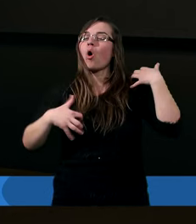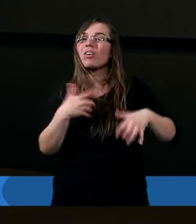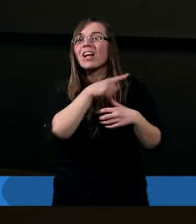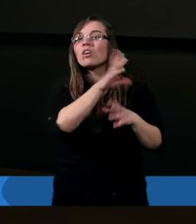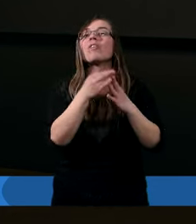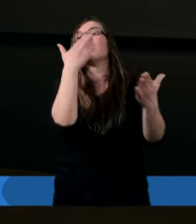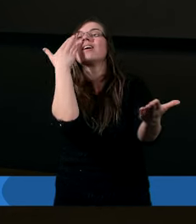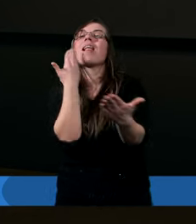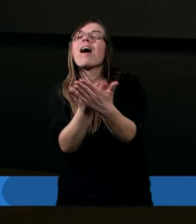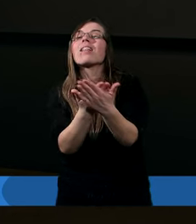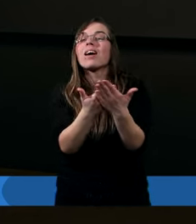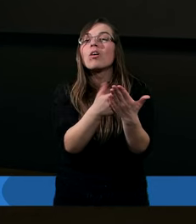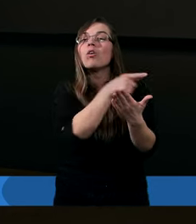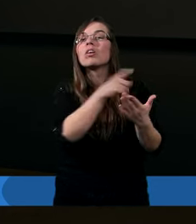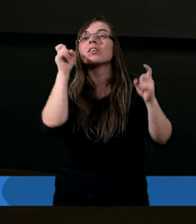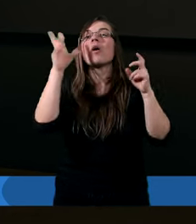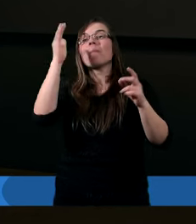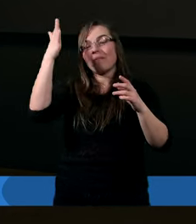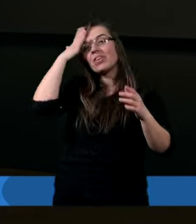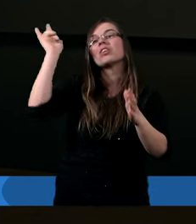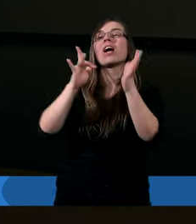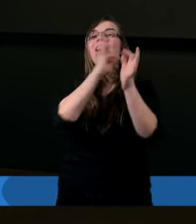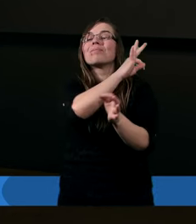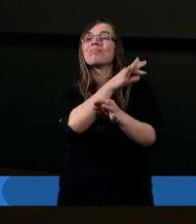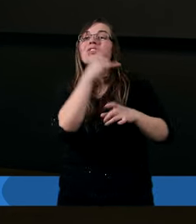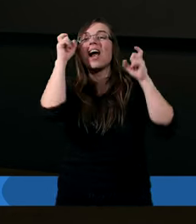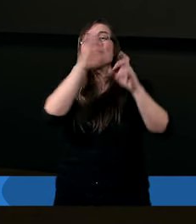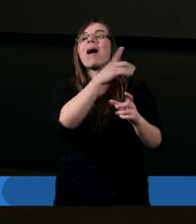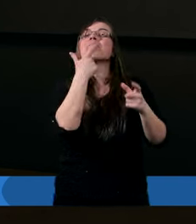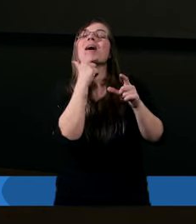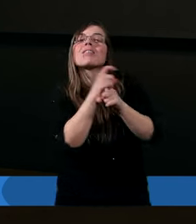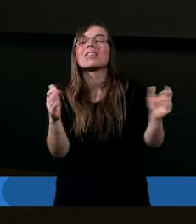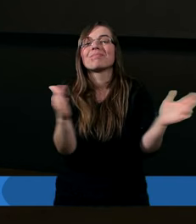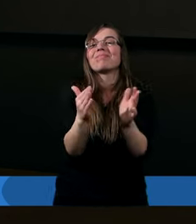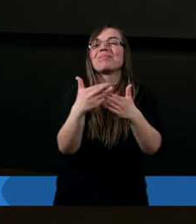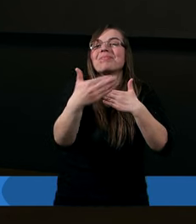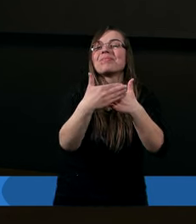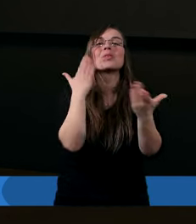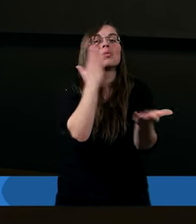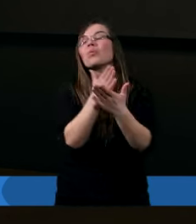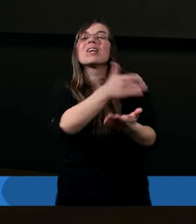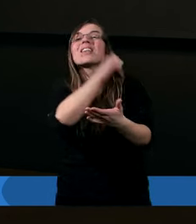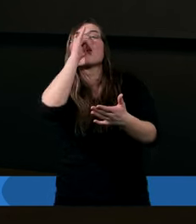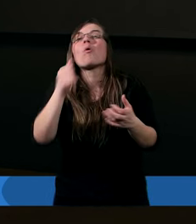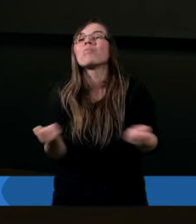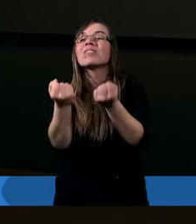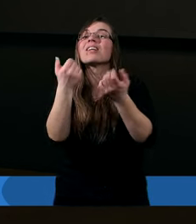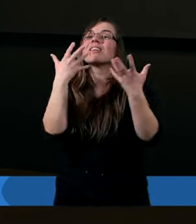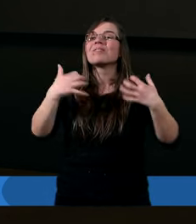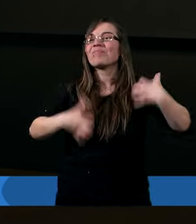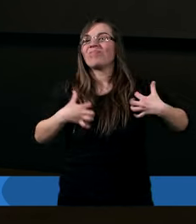tylko dlatego, że wie, że Jego kres nadchodzi i wykonanie wyroku na Nim.